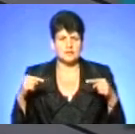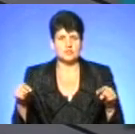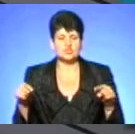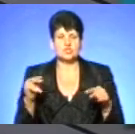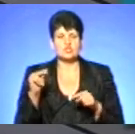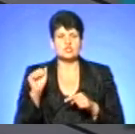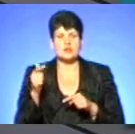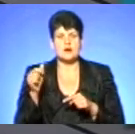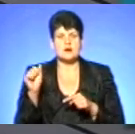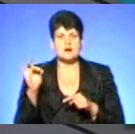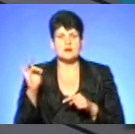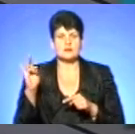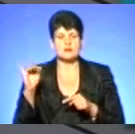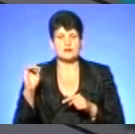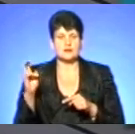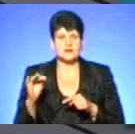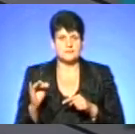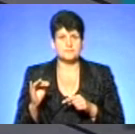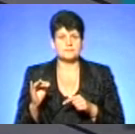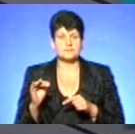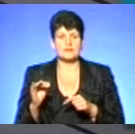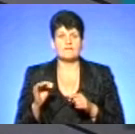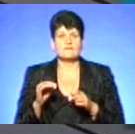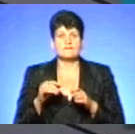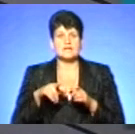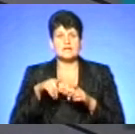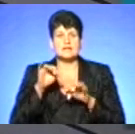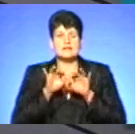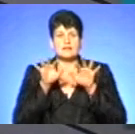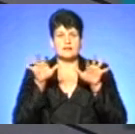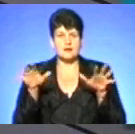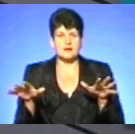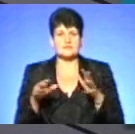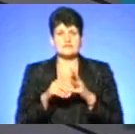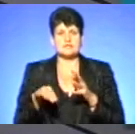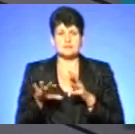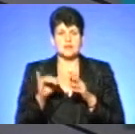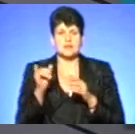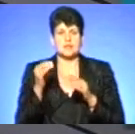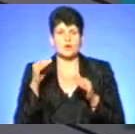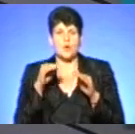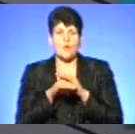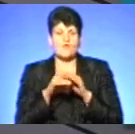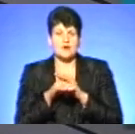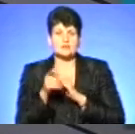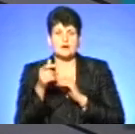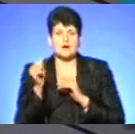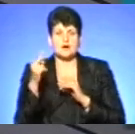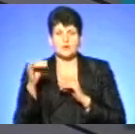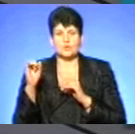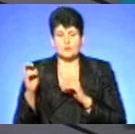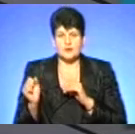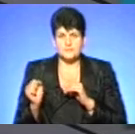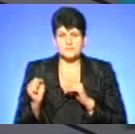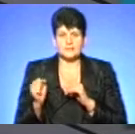гадюка. Вона найбільш активна зранку і ввечері. Зранку